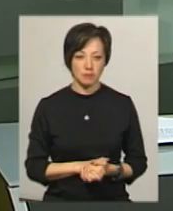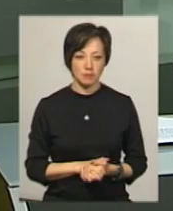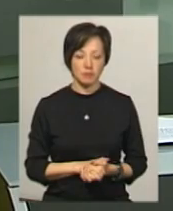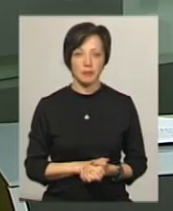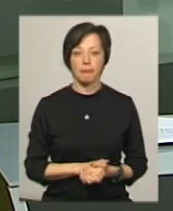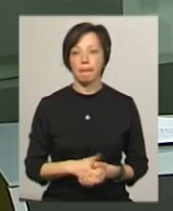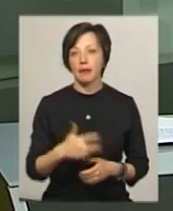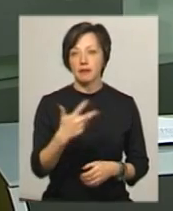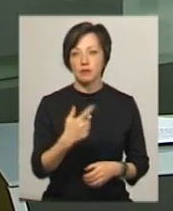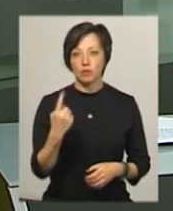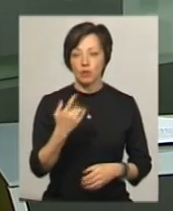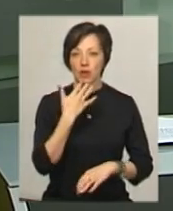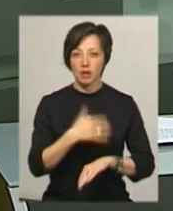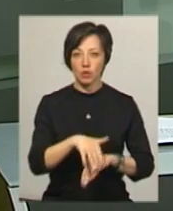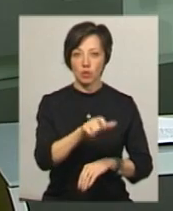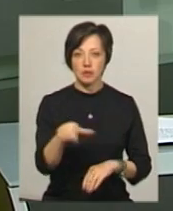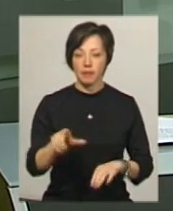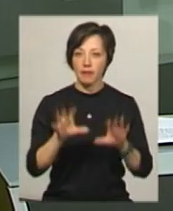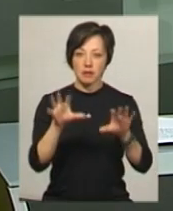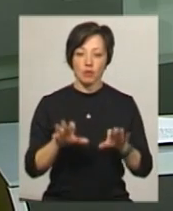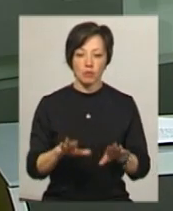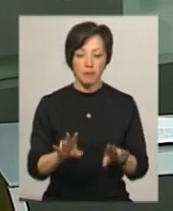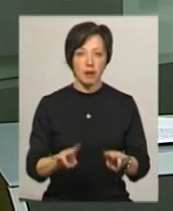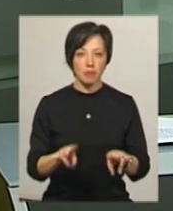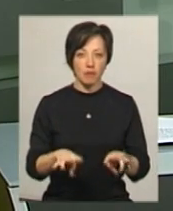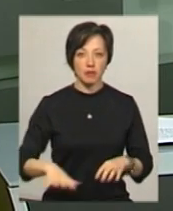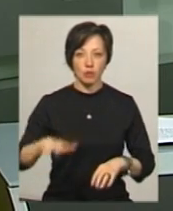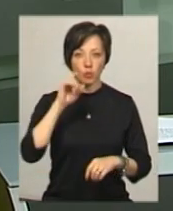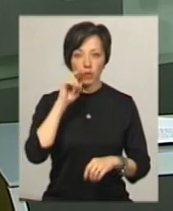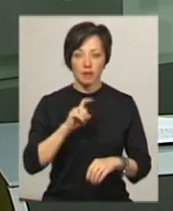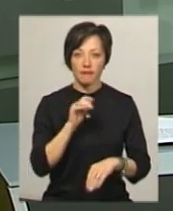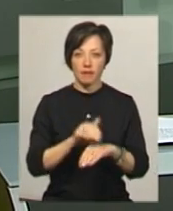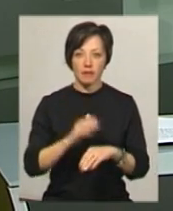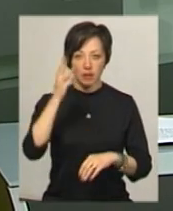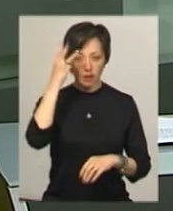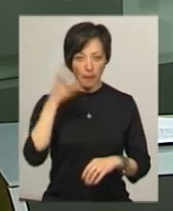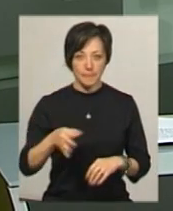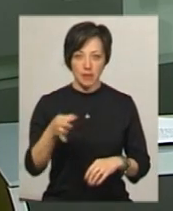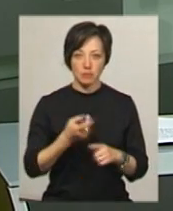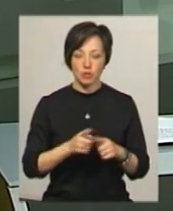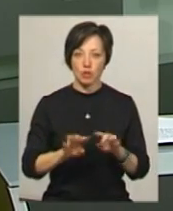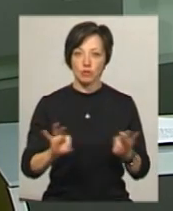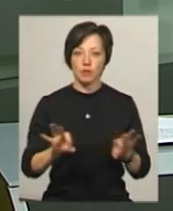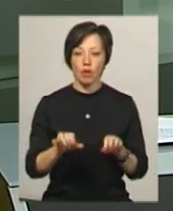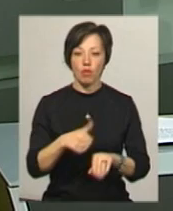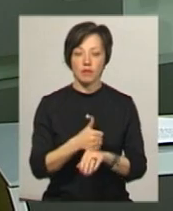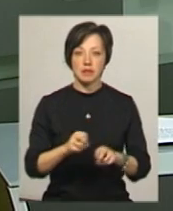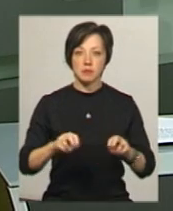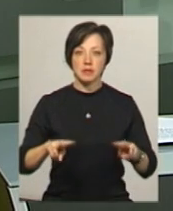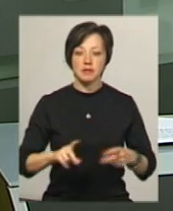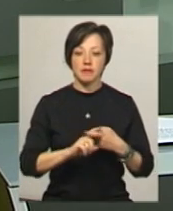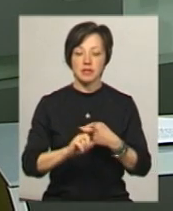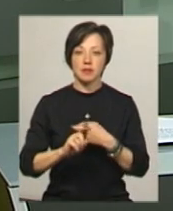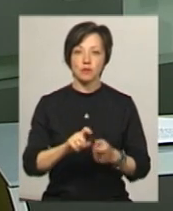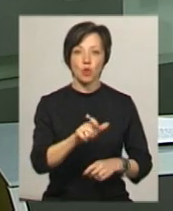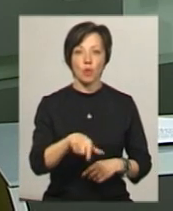31-го іноземця, які незаконно перебували на території України, виявили на Хмельниччині Про це розповіла головний спеціаліст зі зв